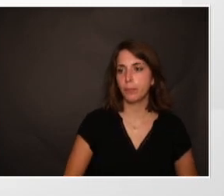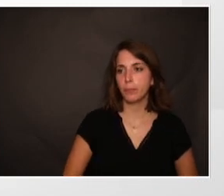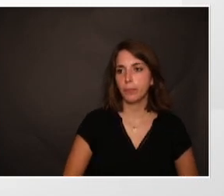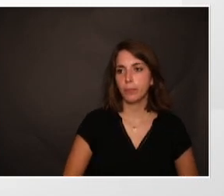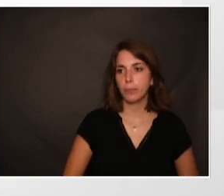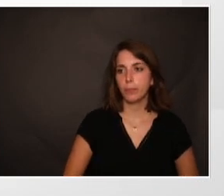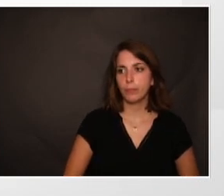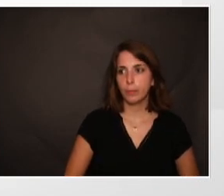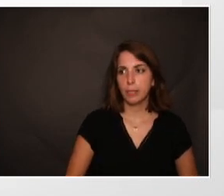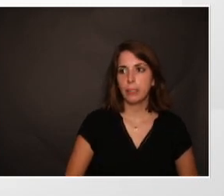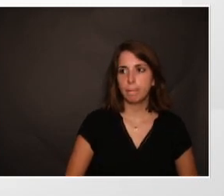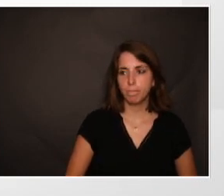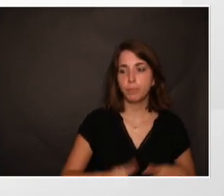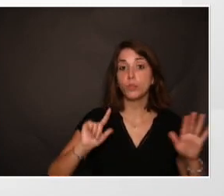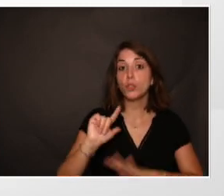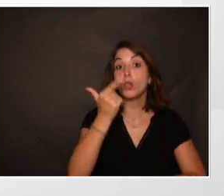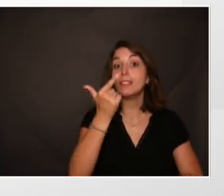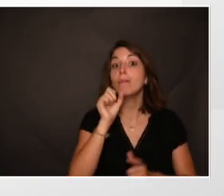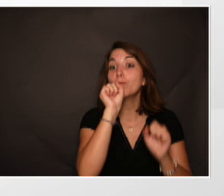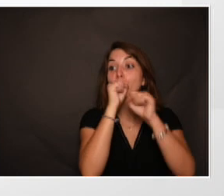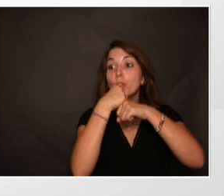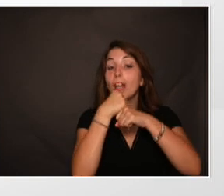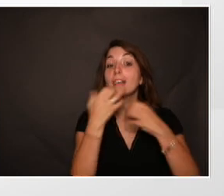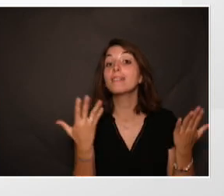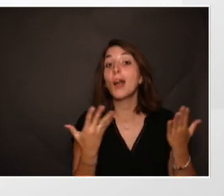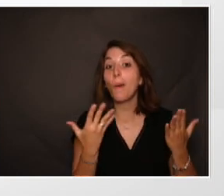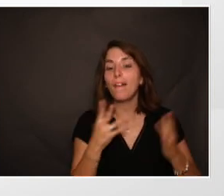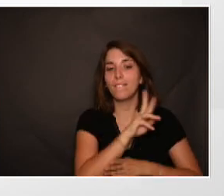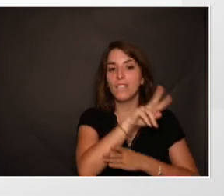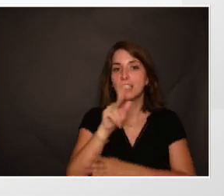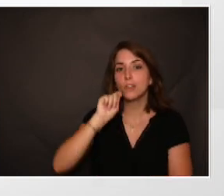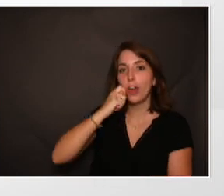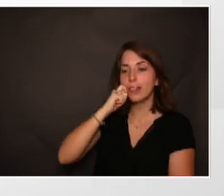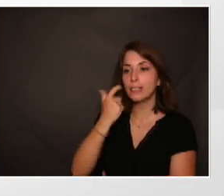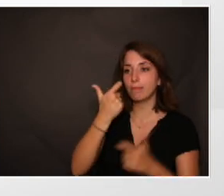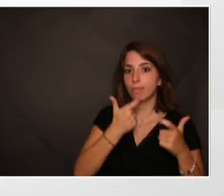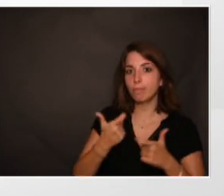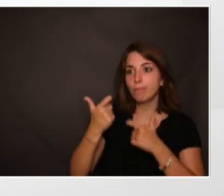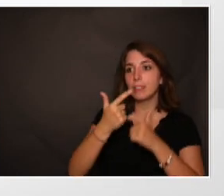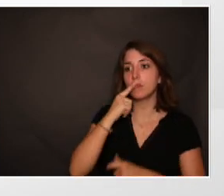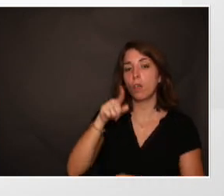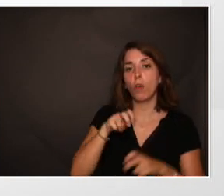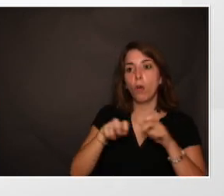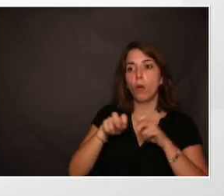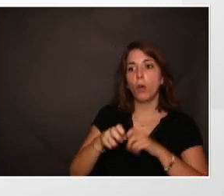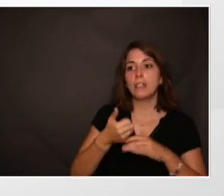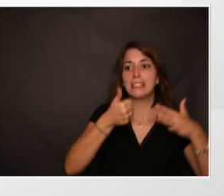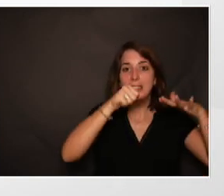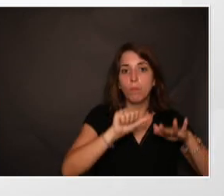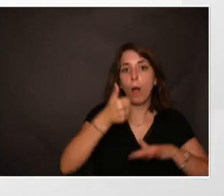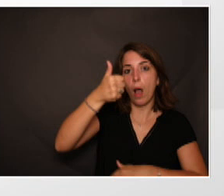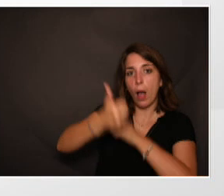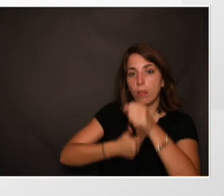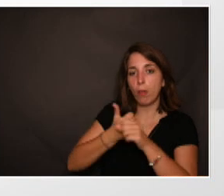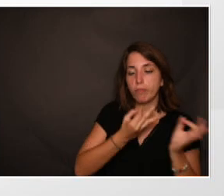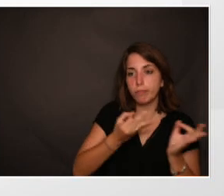Le deuxième secret, c'est la visite chez le dentiste. On considère qu'il faut à peu près aller chez le dentiste entre 6 mois et 1 an,